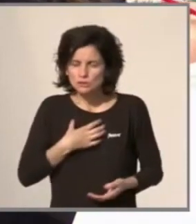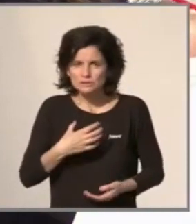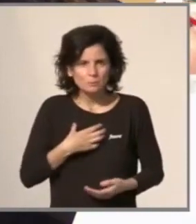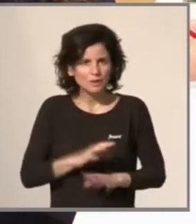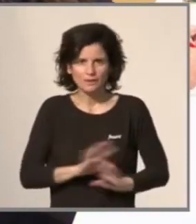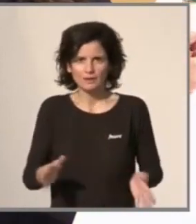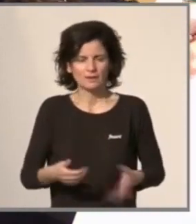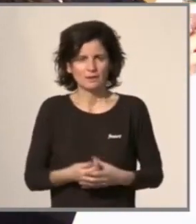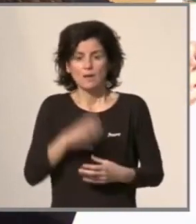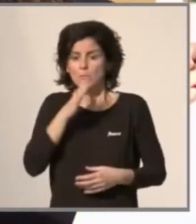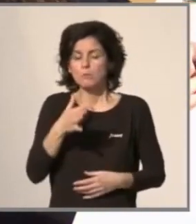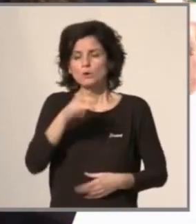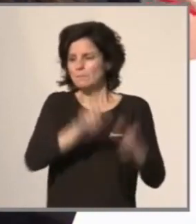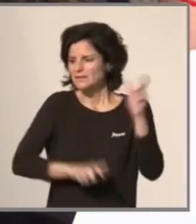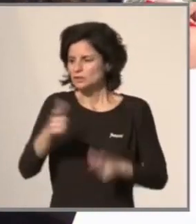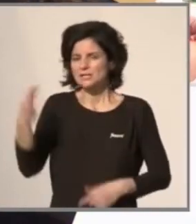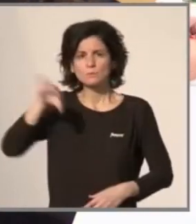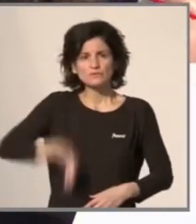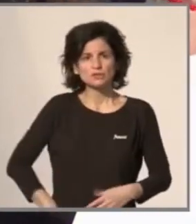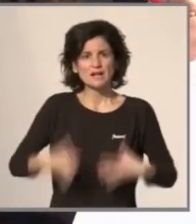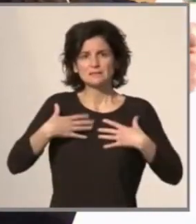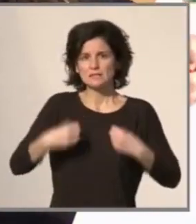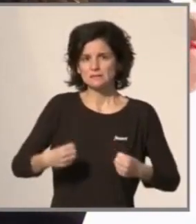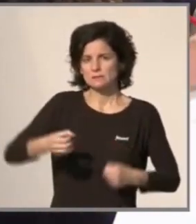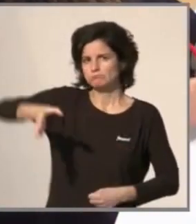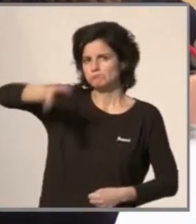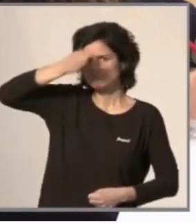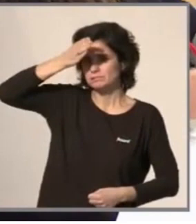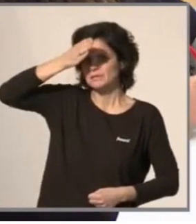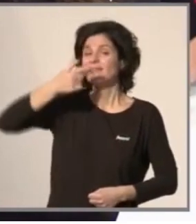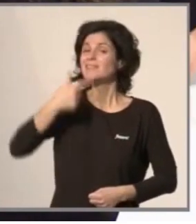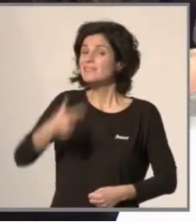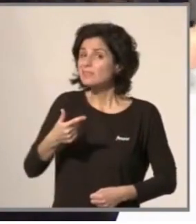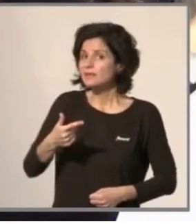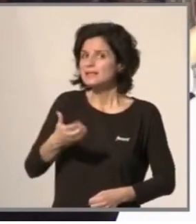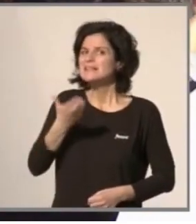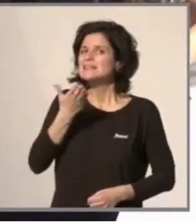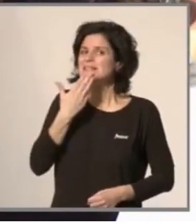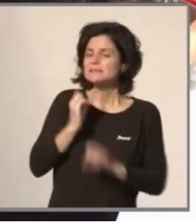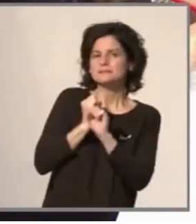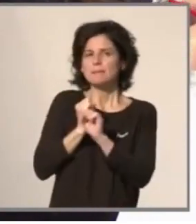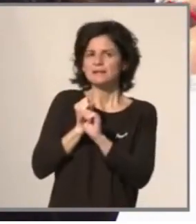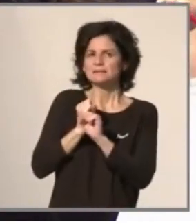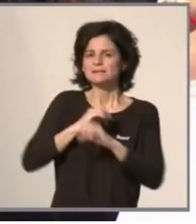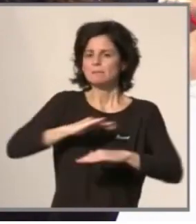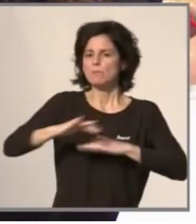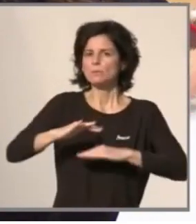camp de la epidemiologia han dit que si en Setmana Santa n'hi ha mobilitat, tindrem una quarta ona.